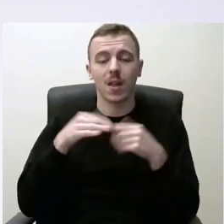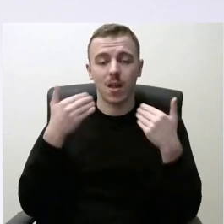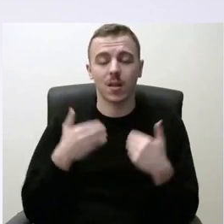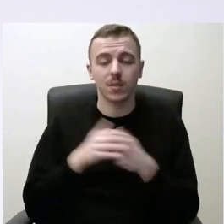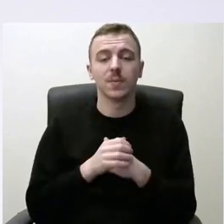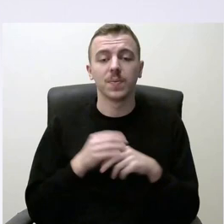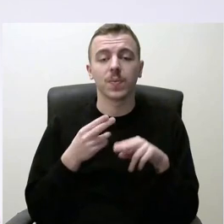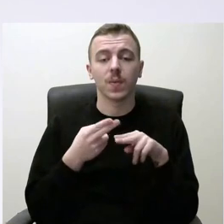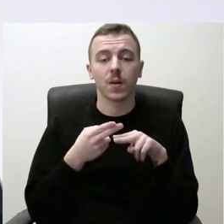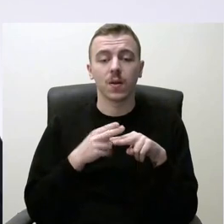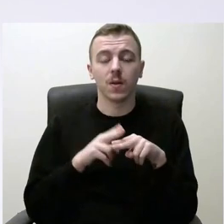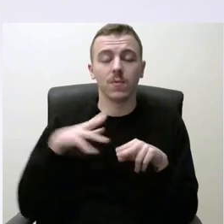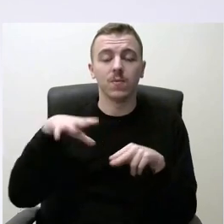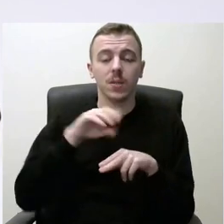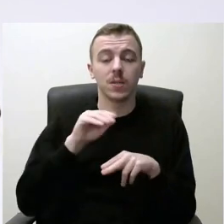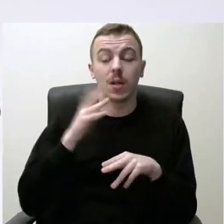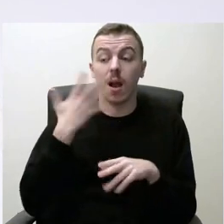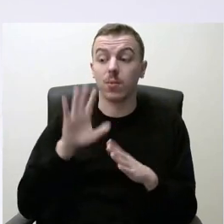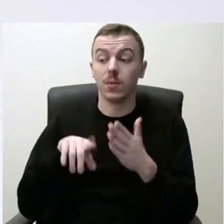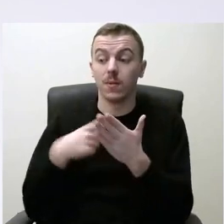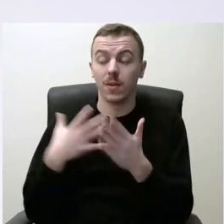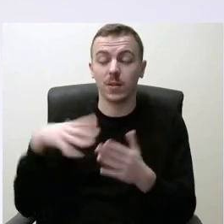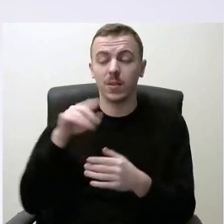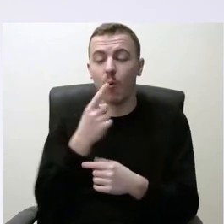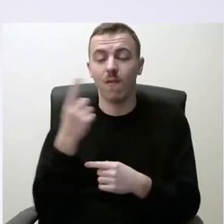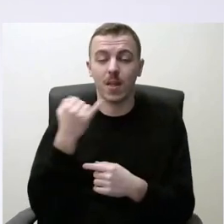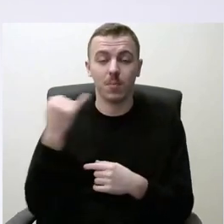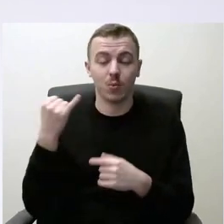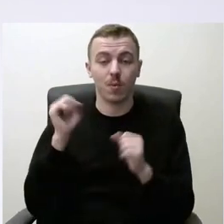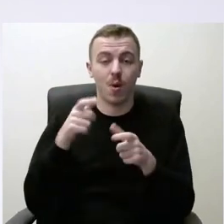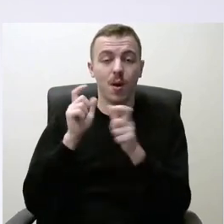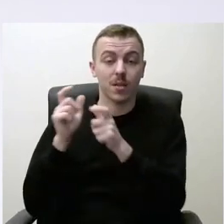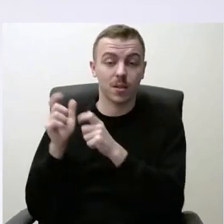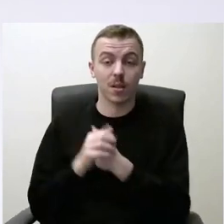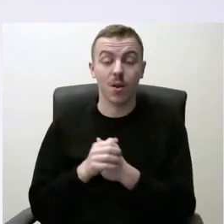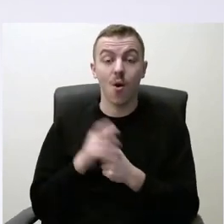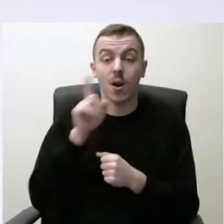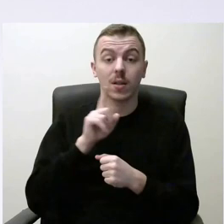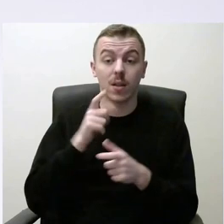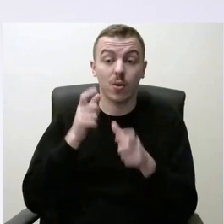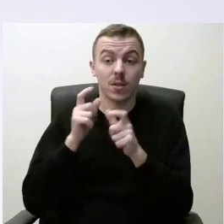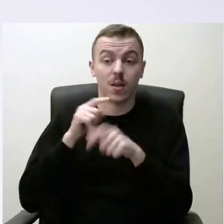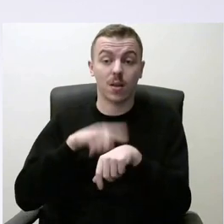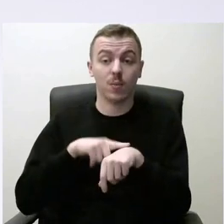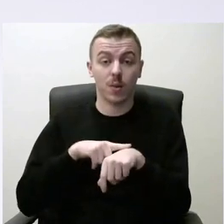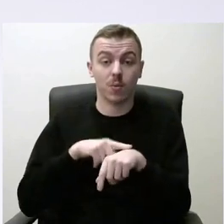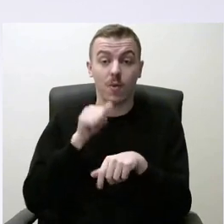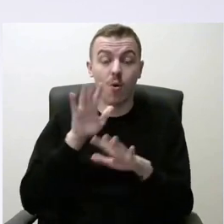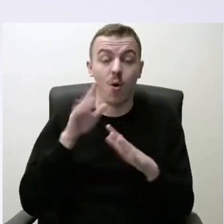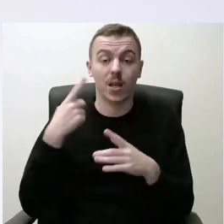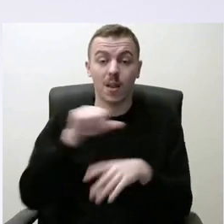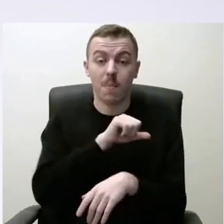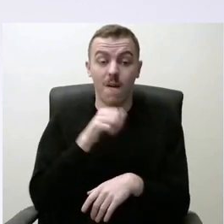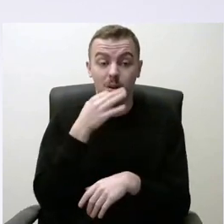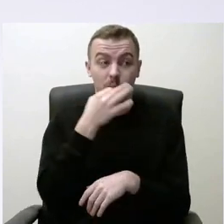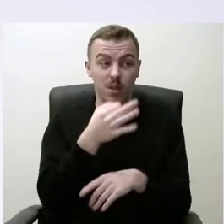klausimui visi dalyviai pagal abecelę turės pominutę atsakymų. Kandidato atsakymų metu nuskambėjus kito kandidato pavardiai